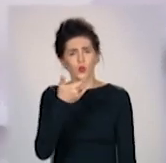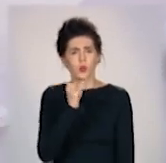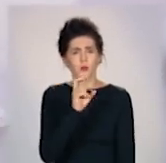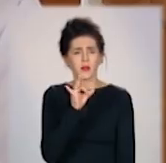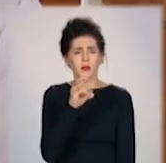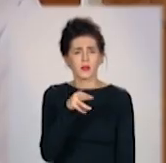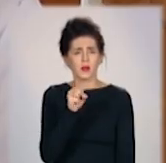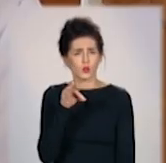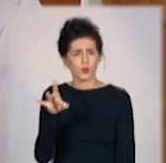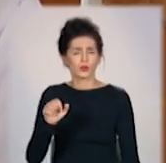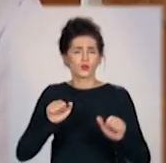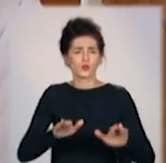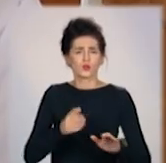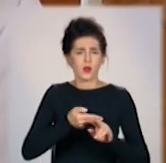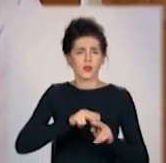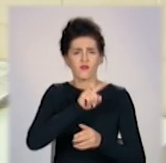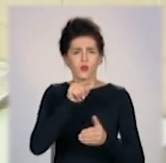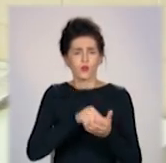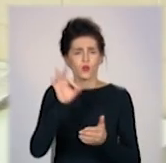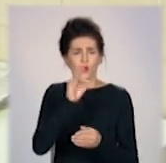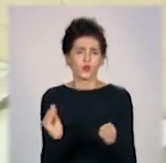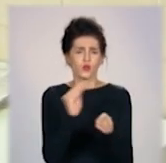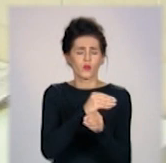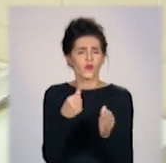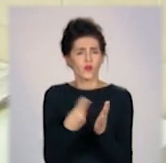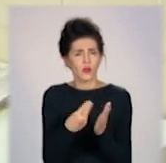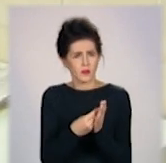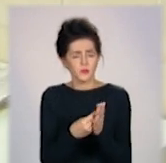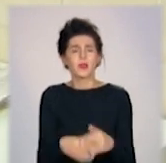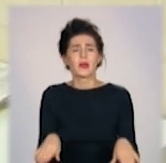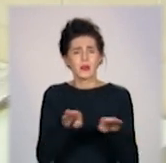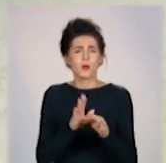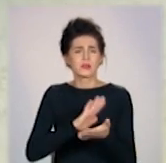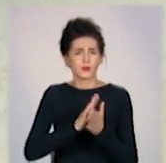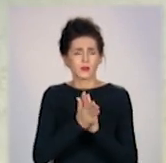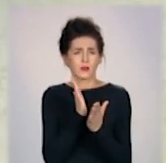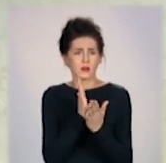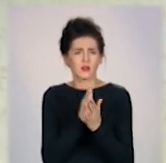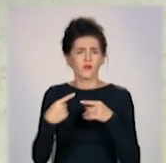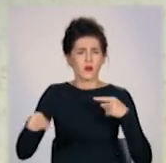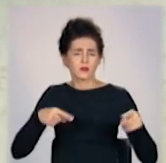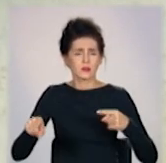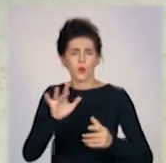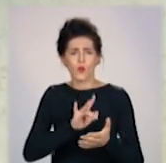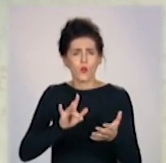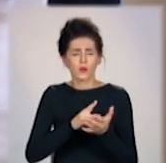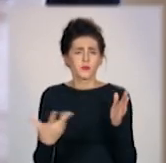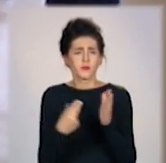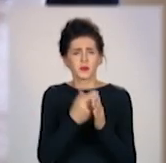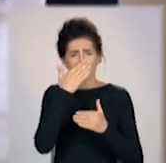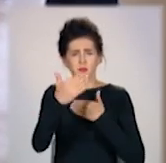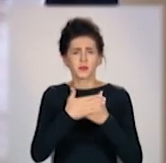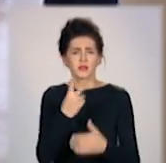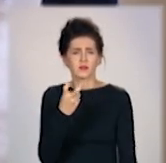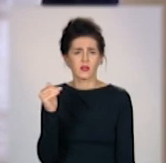з просьбою вирішити цей питання до фінансування. Така ситуація і в інших містах. Усього інсуліну потребують близько 200